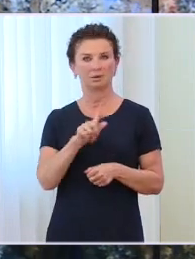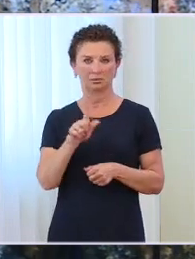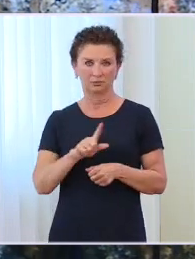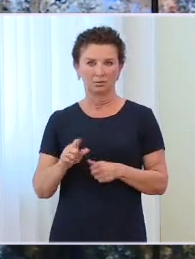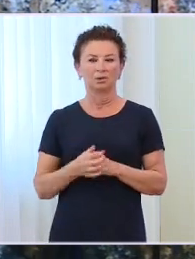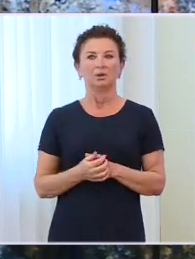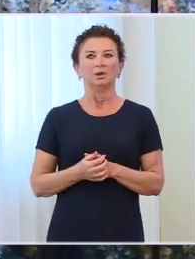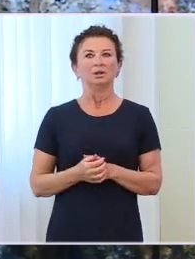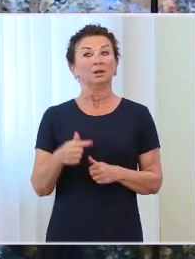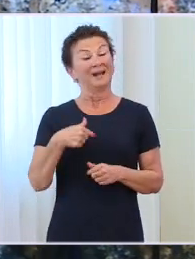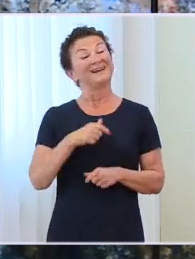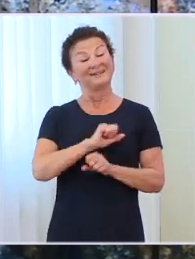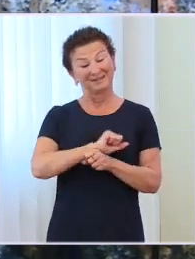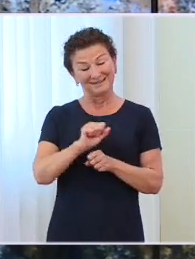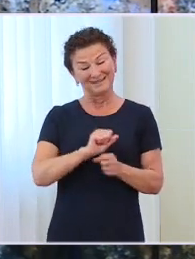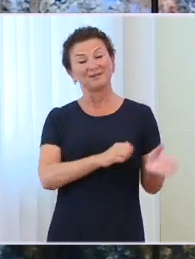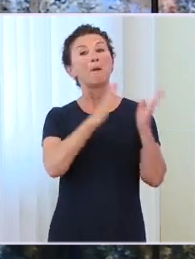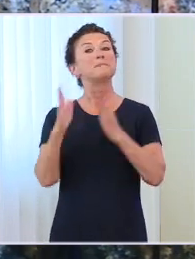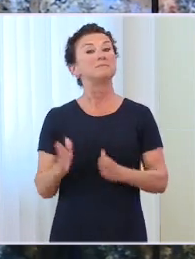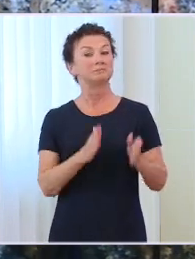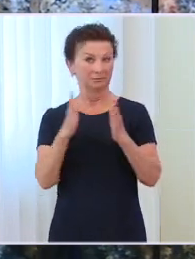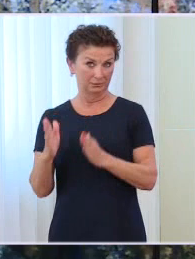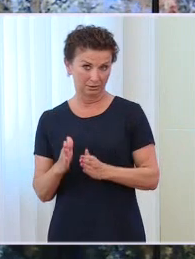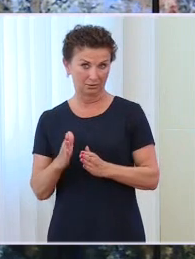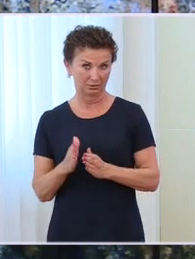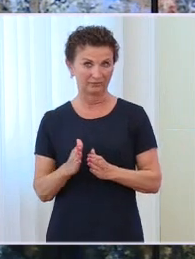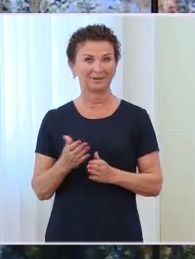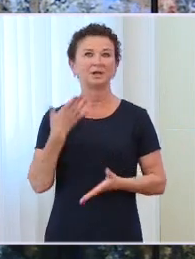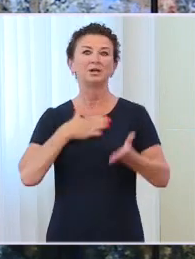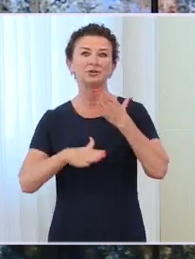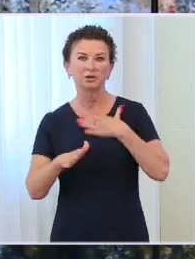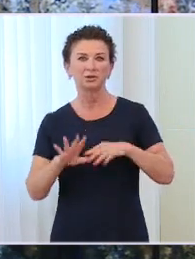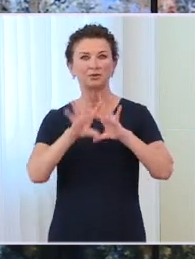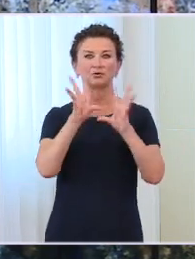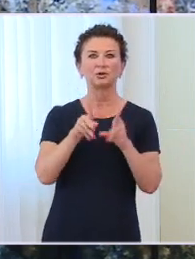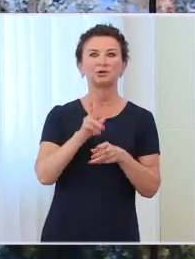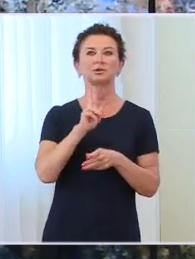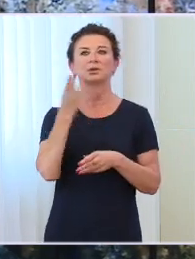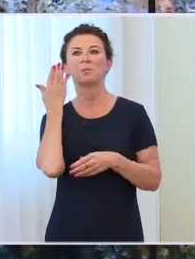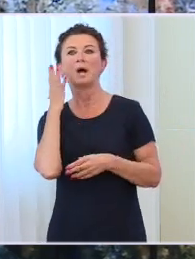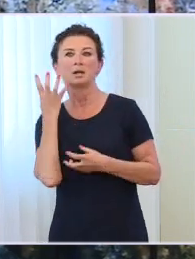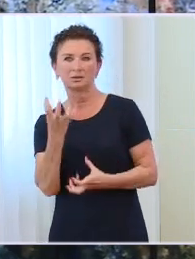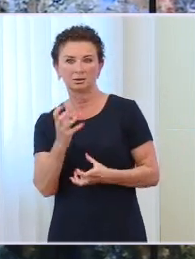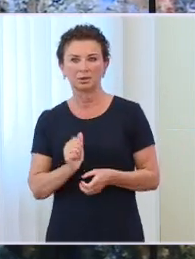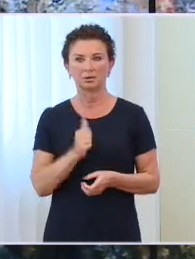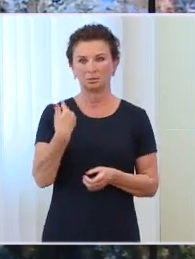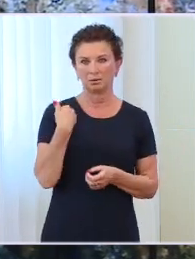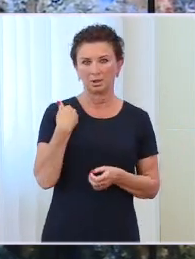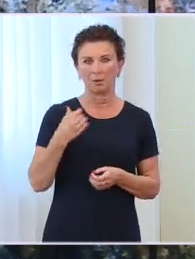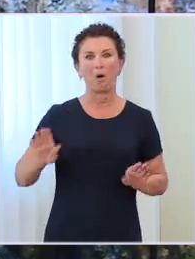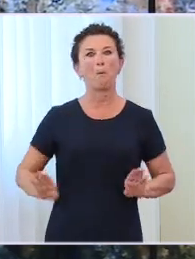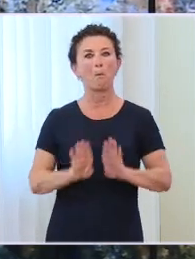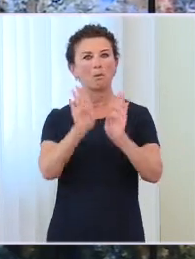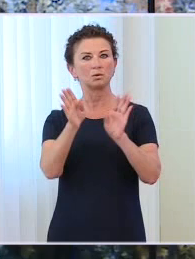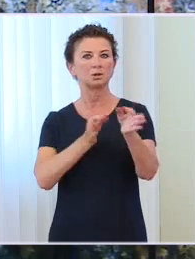wszyscy ci, którzy tak bardzo zabiegali o to, aby Muzeum Historii Polski, bo państwo wiecie, że te zabiegi mają swoją historię